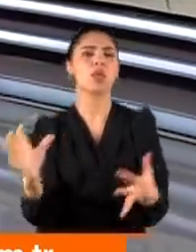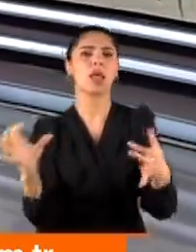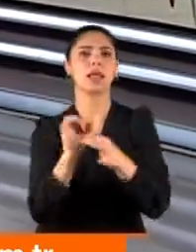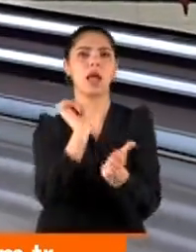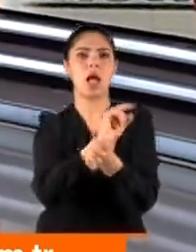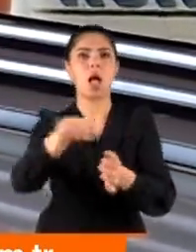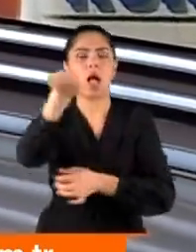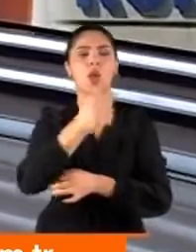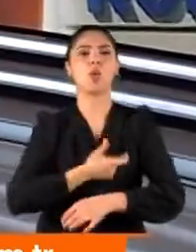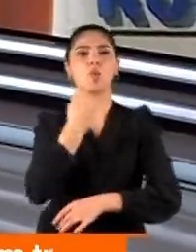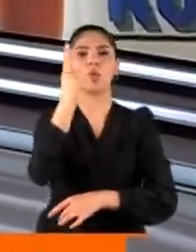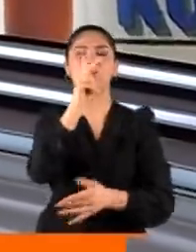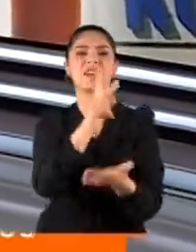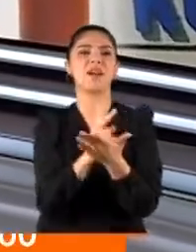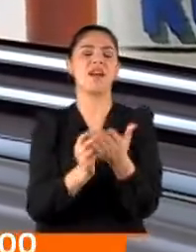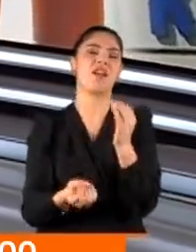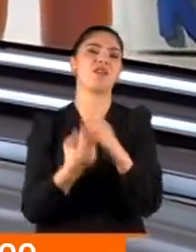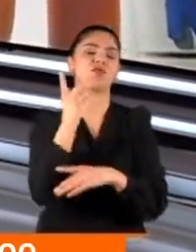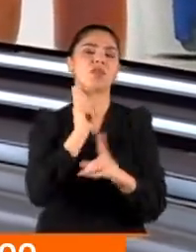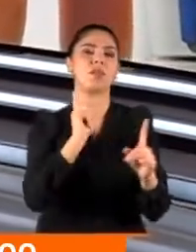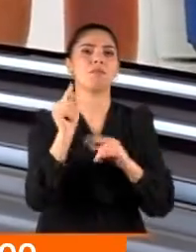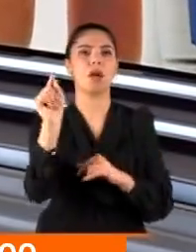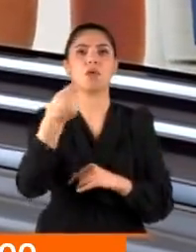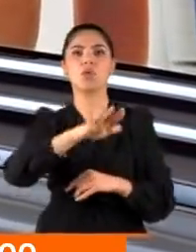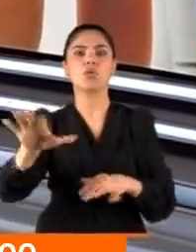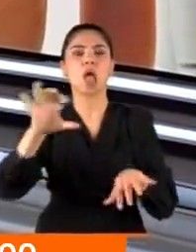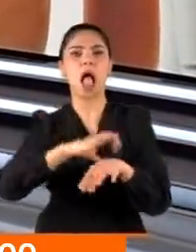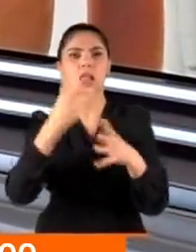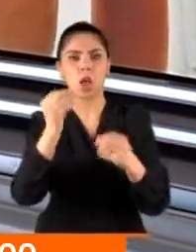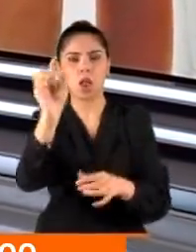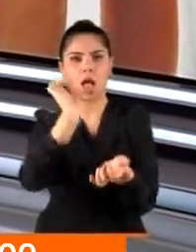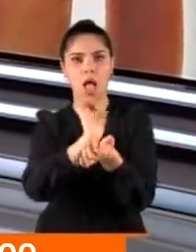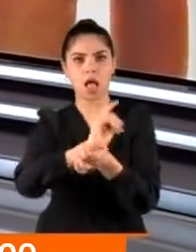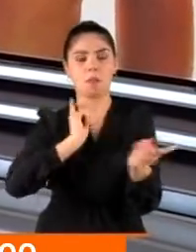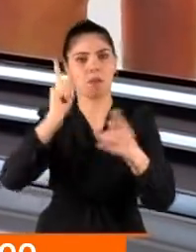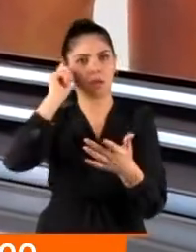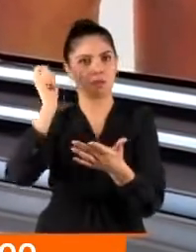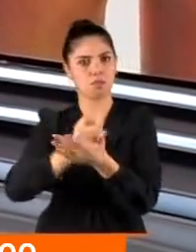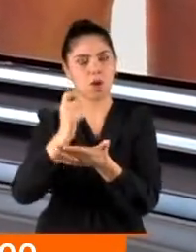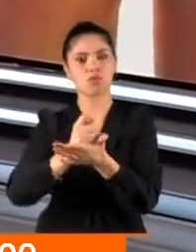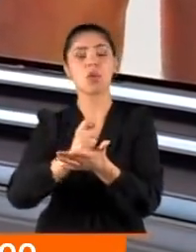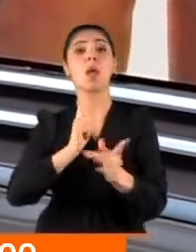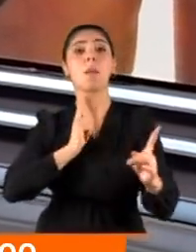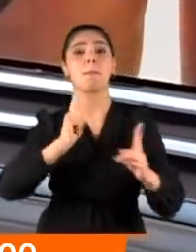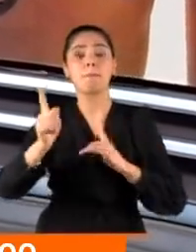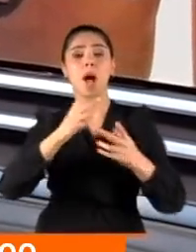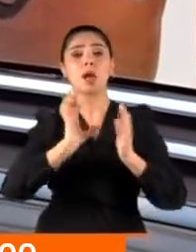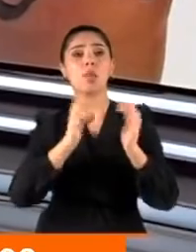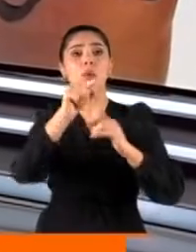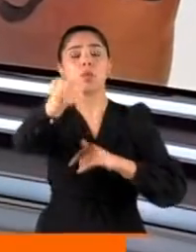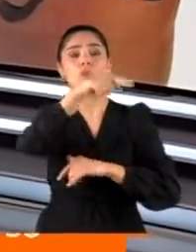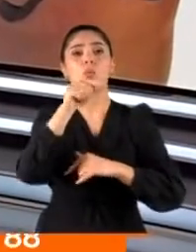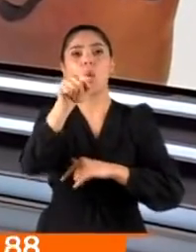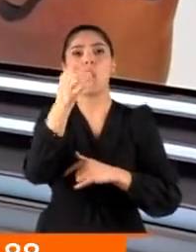ailelere umut olacak emsel bir karar çıktı mahkemeden. Çocukları hasta olan bir aile yargıya başvurdu ve mahkeme heyeti o